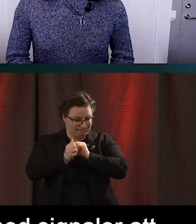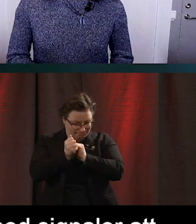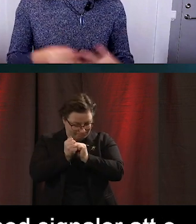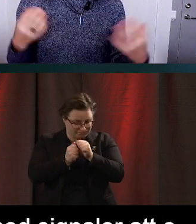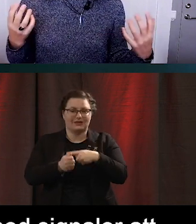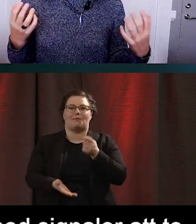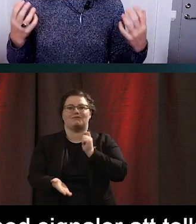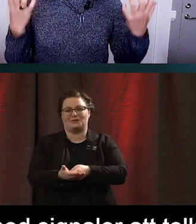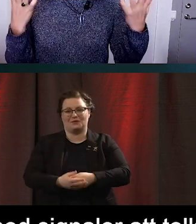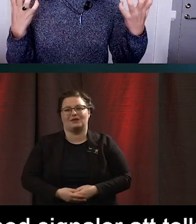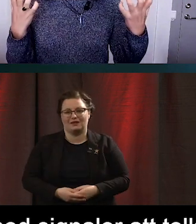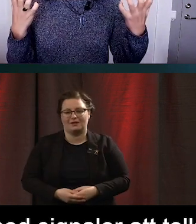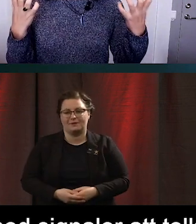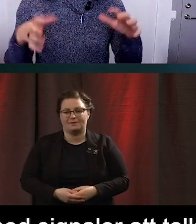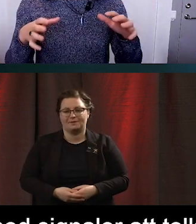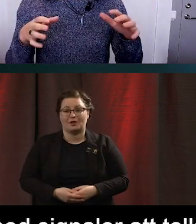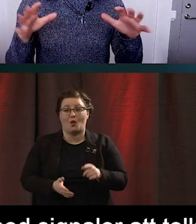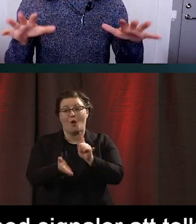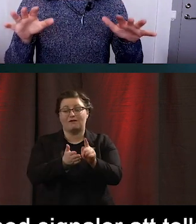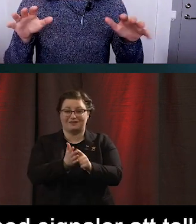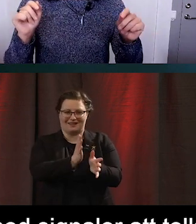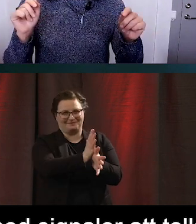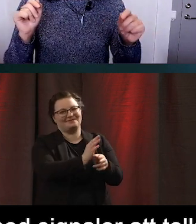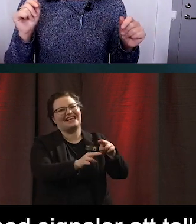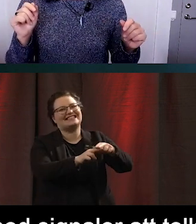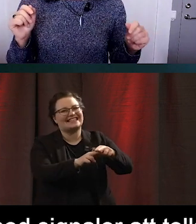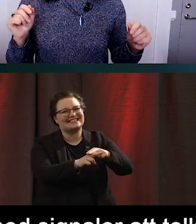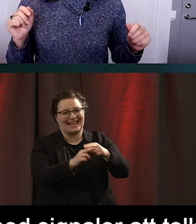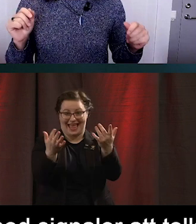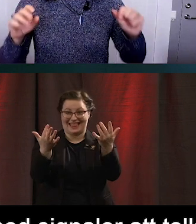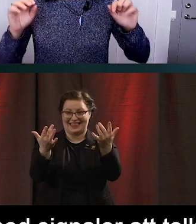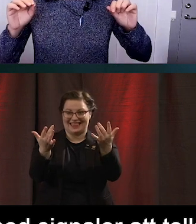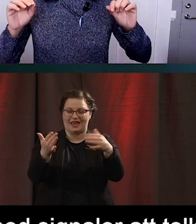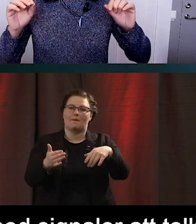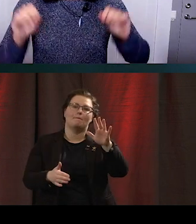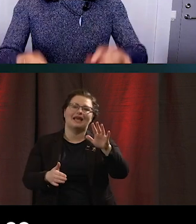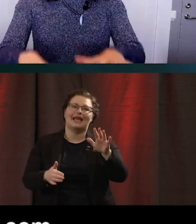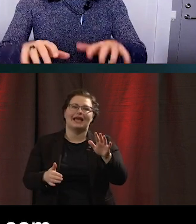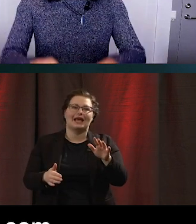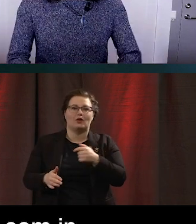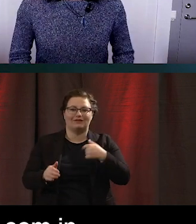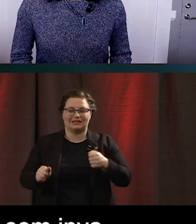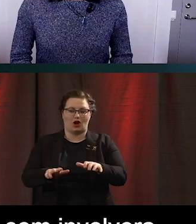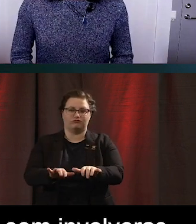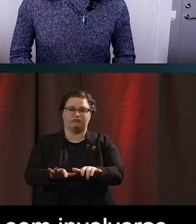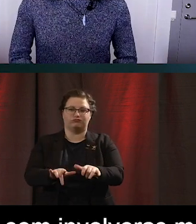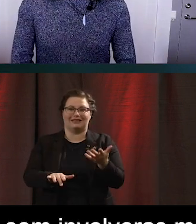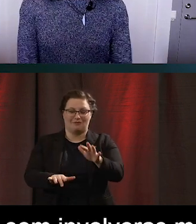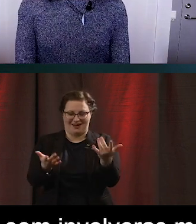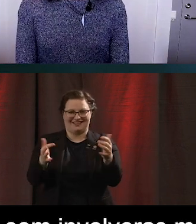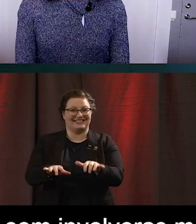Och väldigt ofta blir det att våra händer och vår känsla blir mest involverade när vi ska mata tillbaka information.